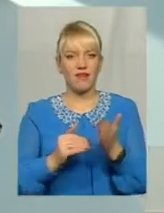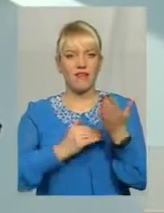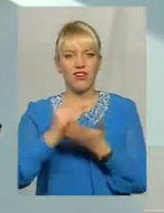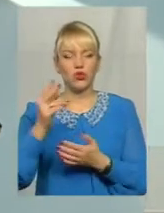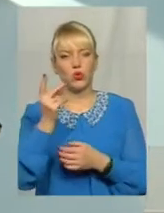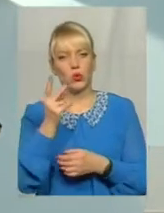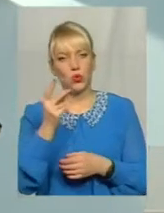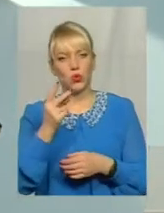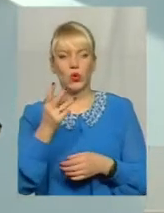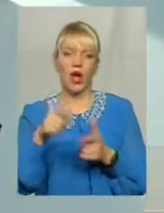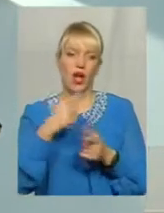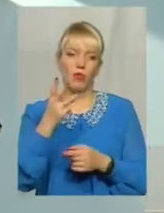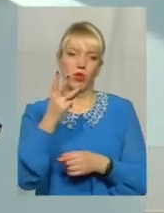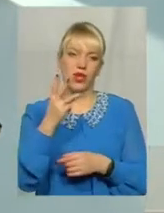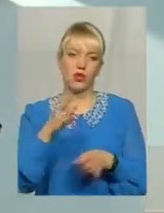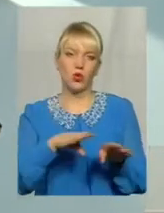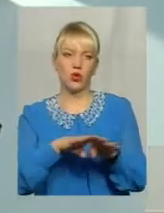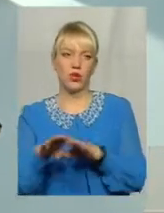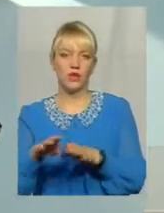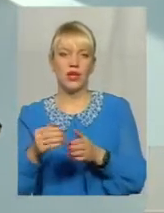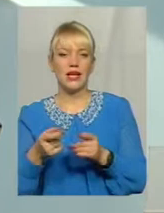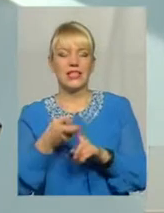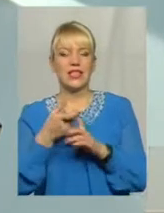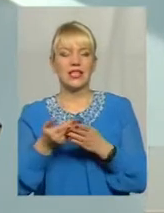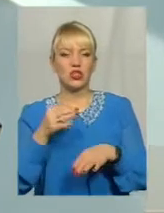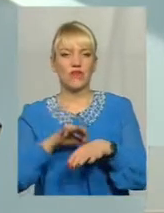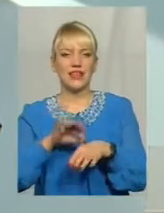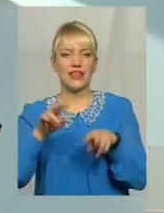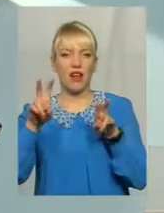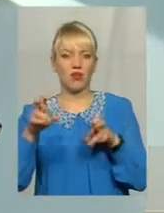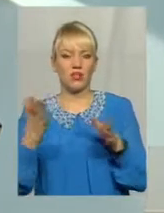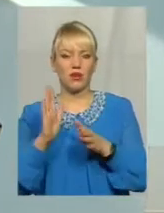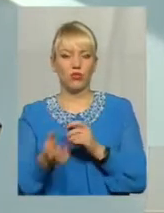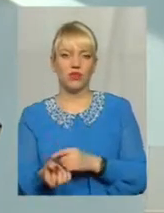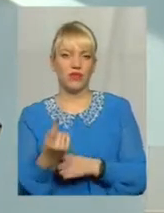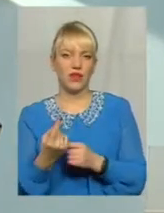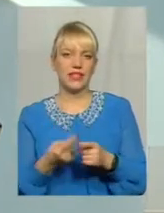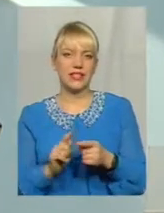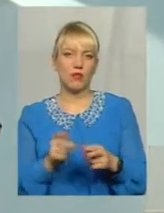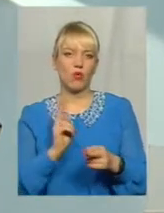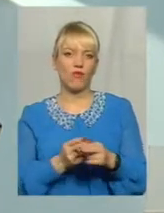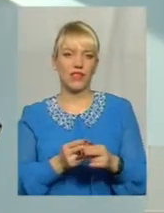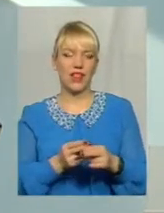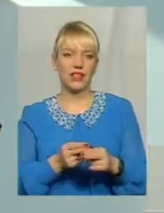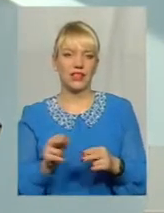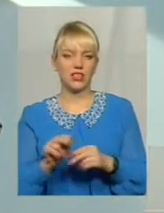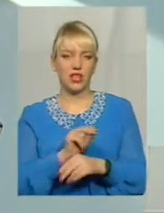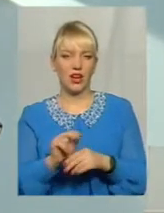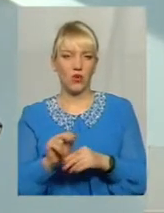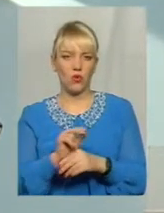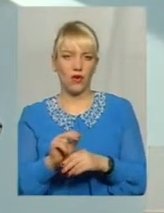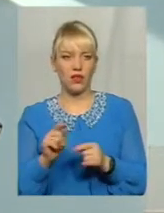Другого або третєю, залежності від діагнозу, який буде виявлено Власне, це і задача первинної медицини Тобто, профілактичне лікування